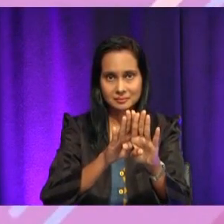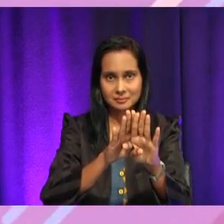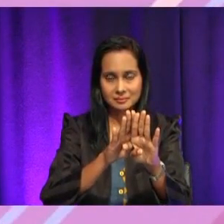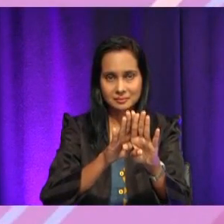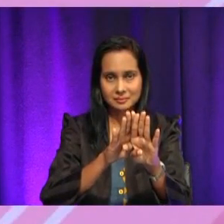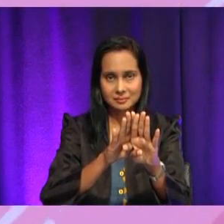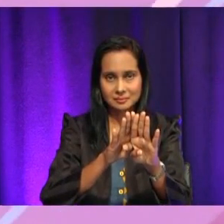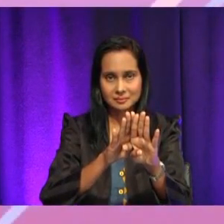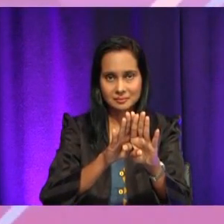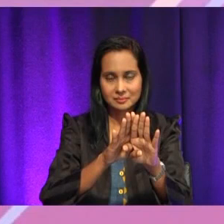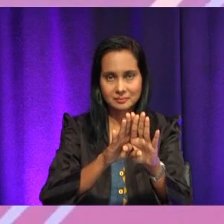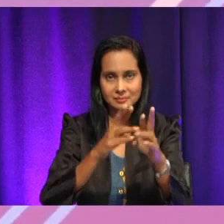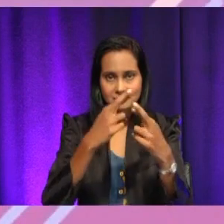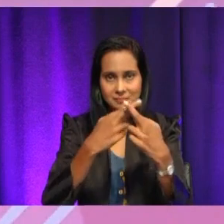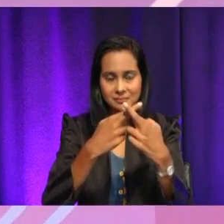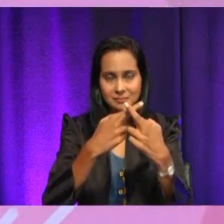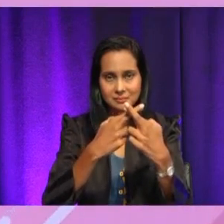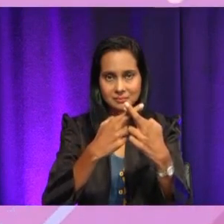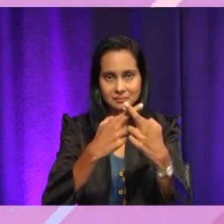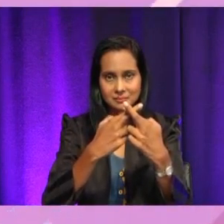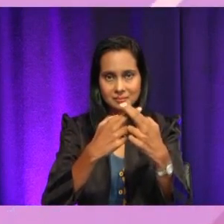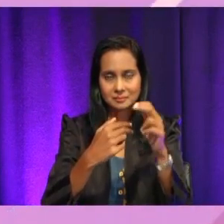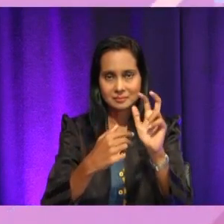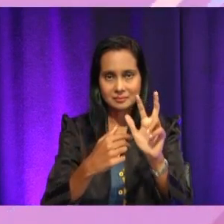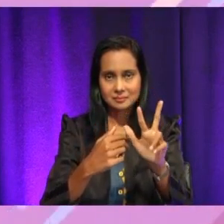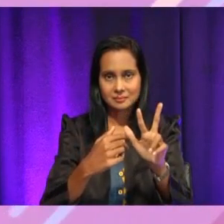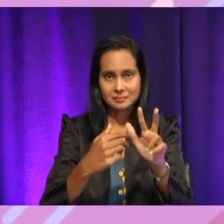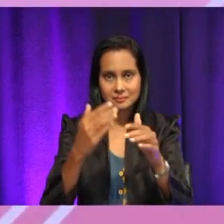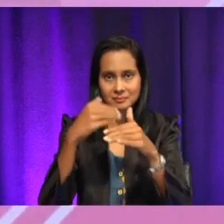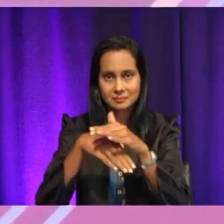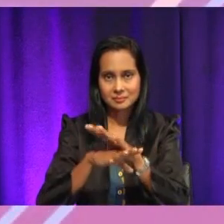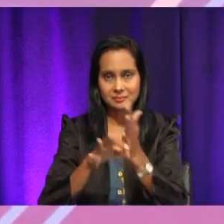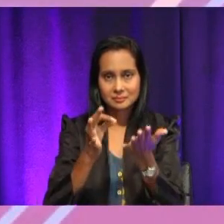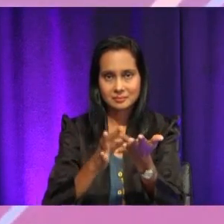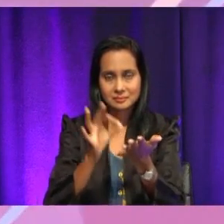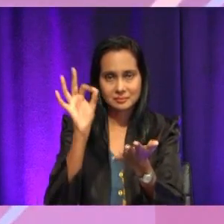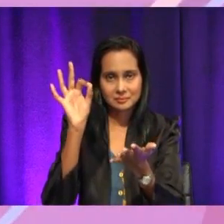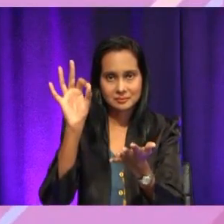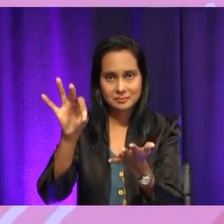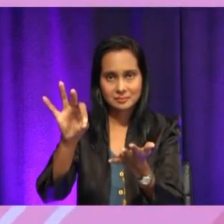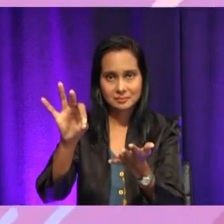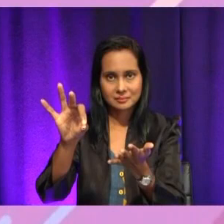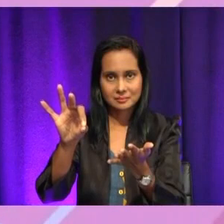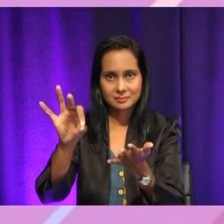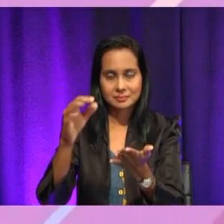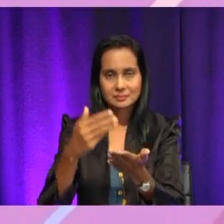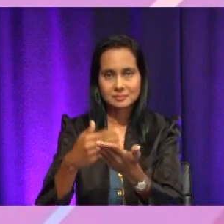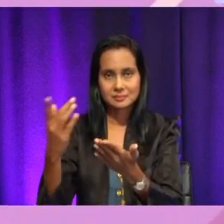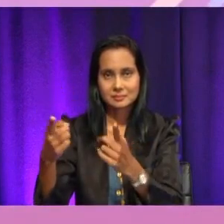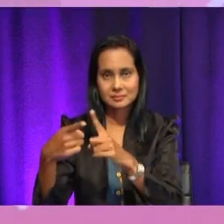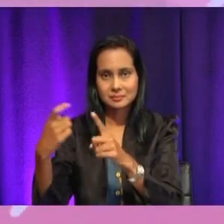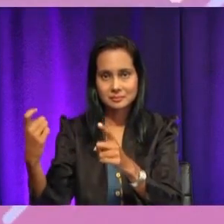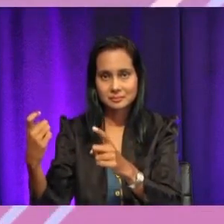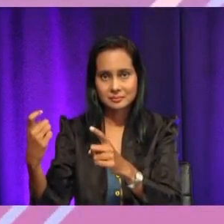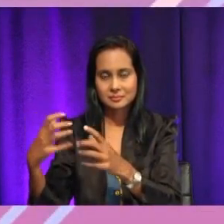pintu ditutup dengan rapat. Seterusnya, sila masukkan token. Token boleh dibeli di mesin